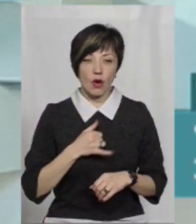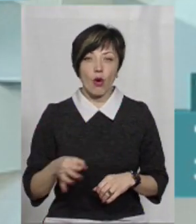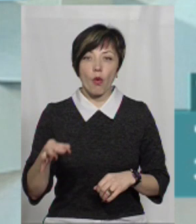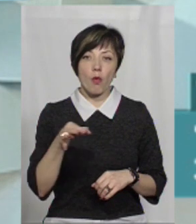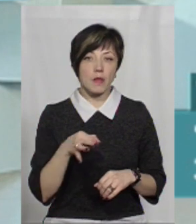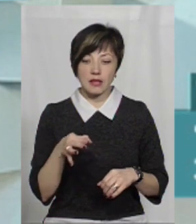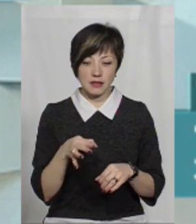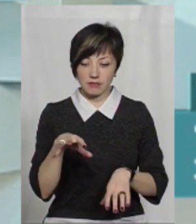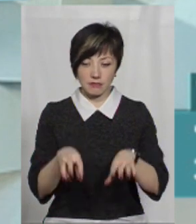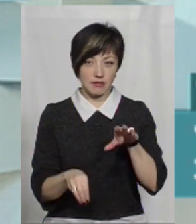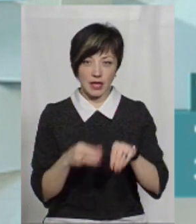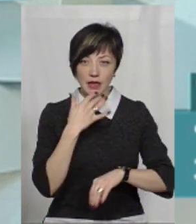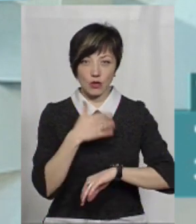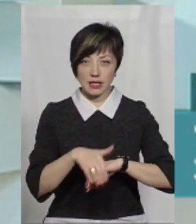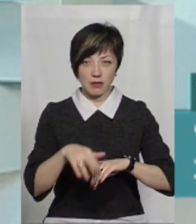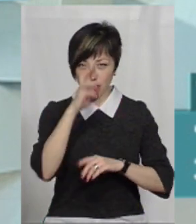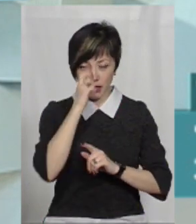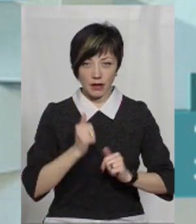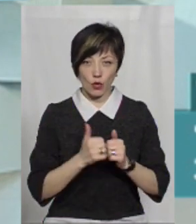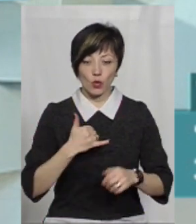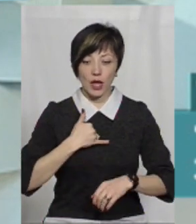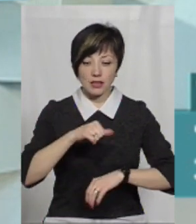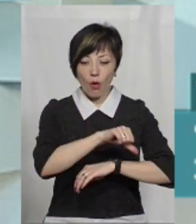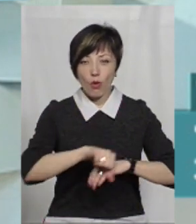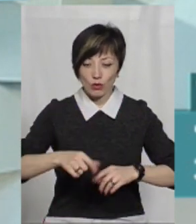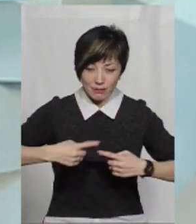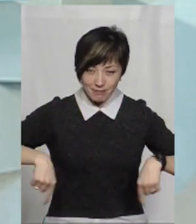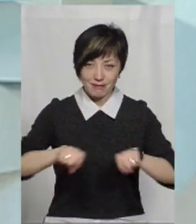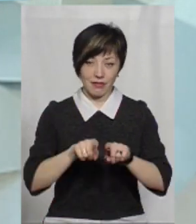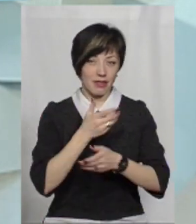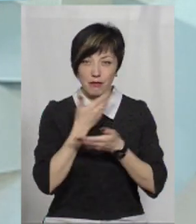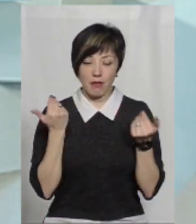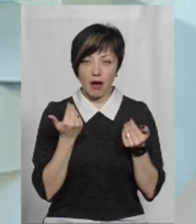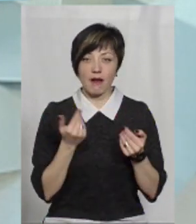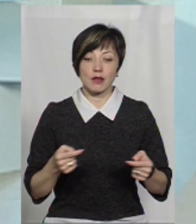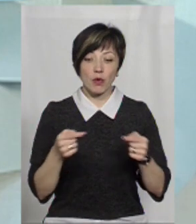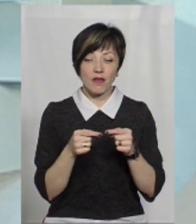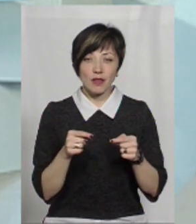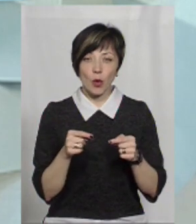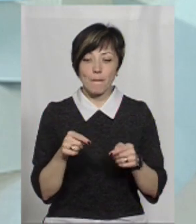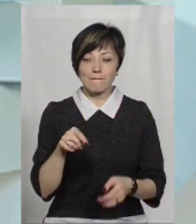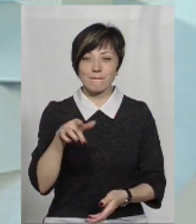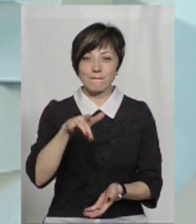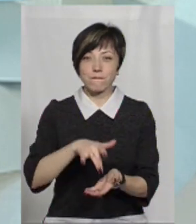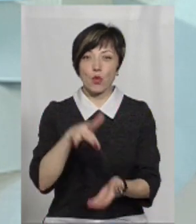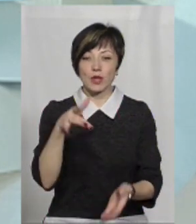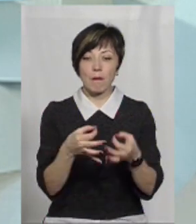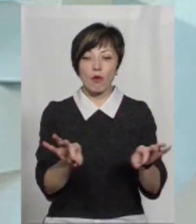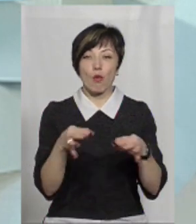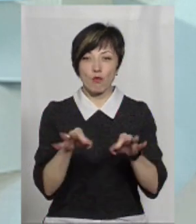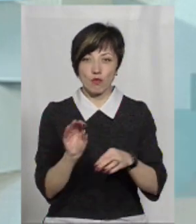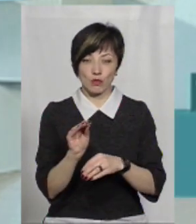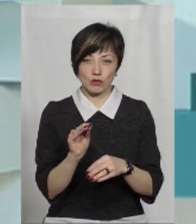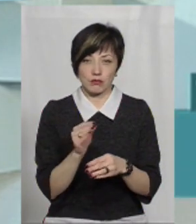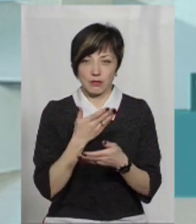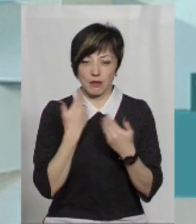область не межує з іноземними країнами, в нас кордонів немає. І, відповідно, пункти пропуску, через які б в'їжджали транспортні засоби,